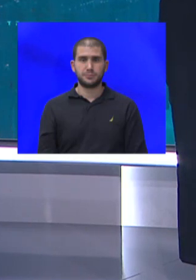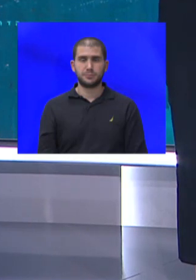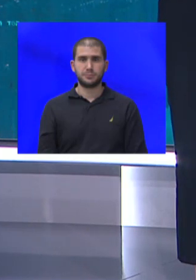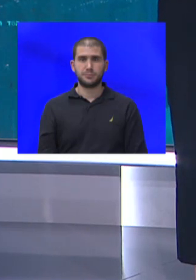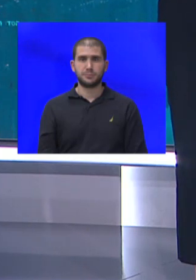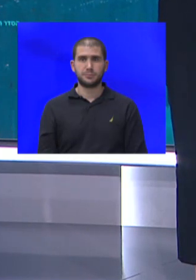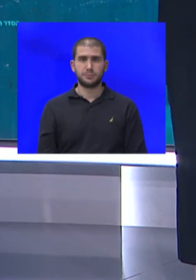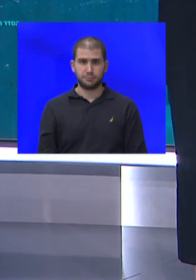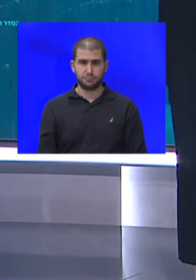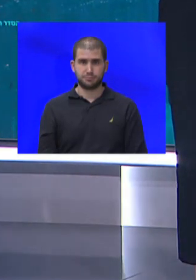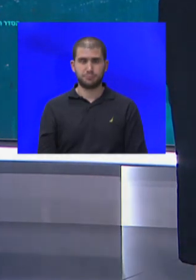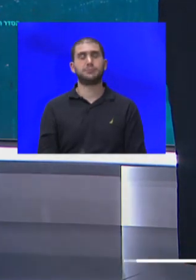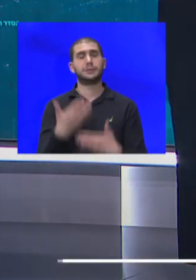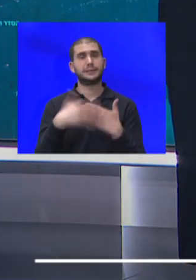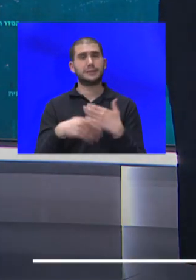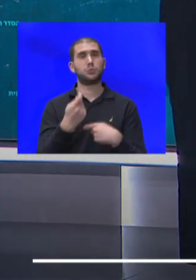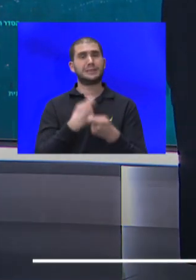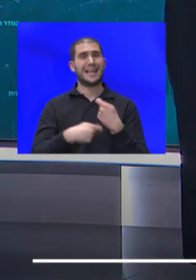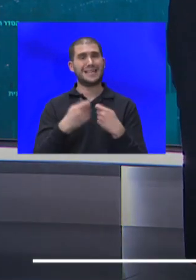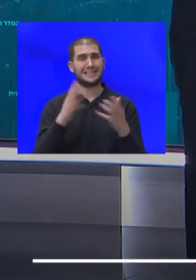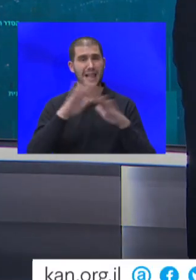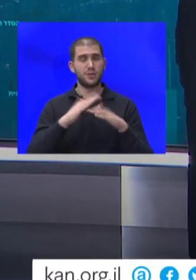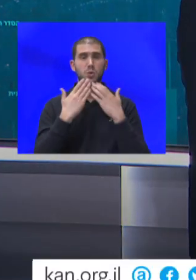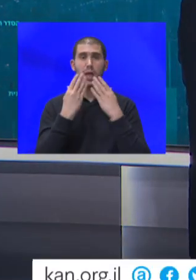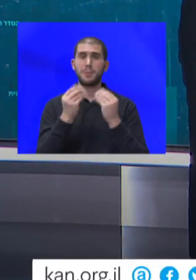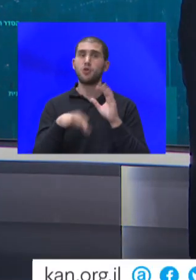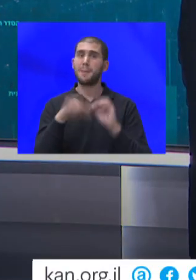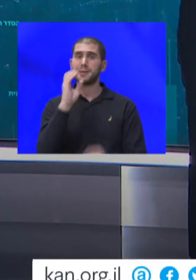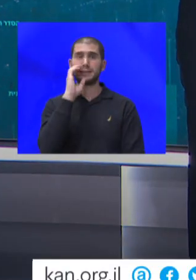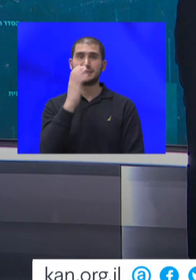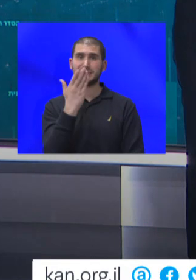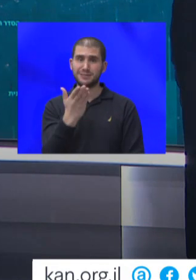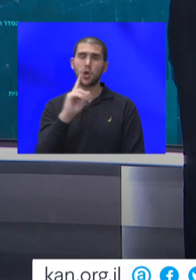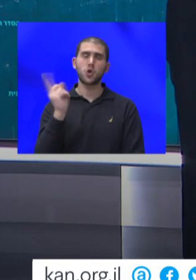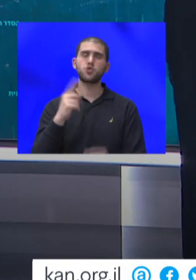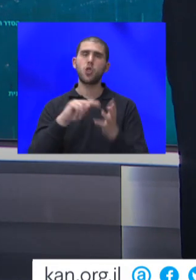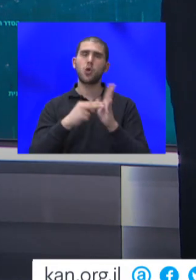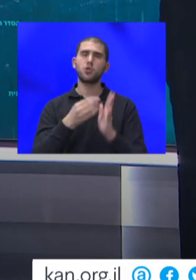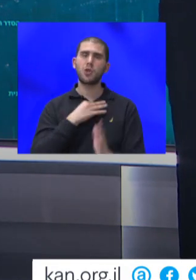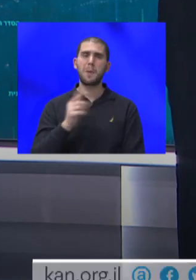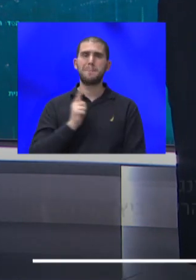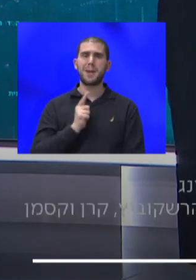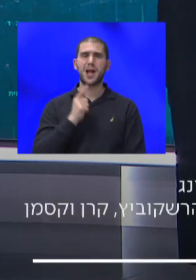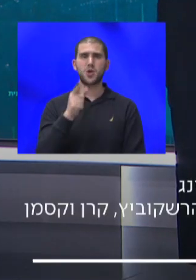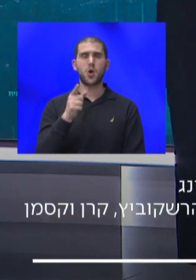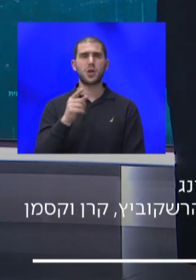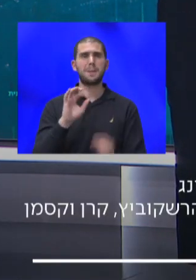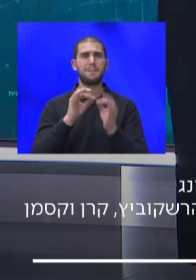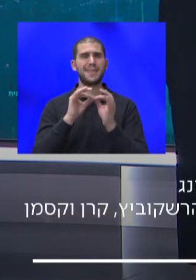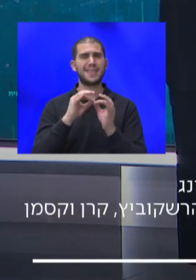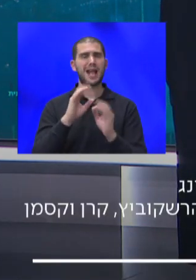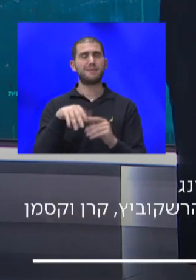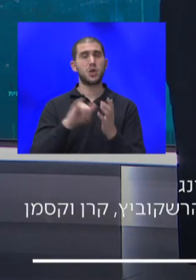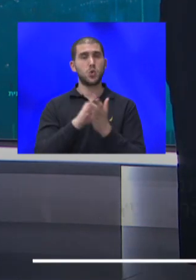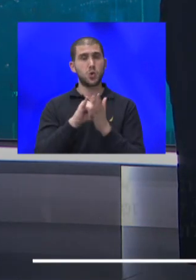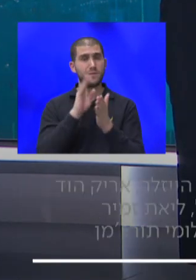עד כאן משחקי הכיס לערב. תודה רבה שבחרתם לצפות בנו. כל התוכניות שלנו מחכות לכם בדיגיטל של כאן, ביוטיוב, בפייסבוק, בטוויטר,